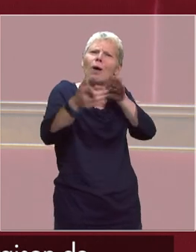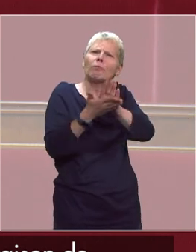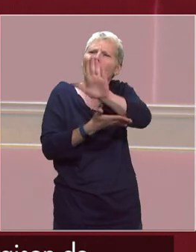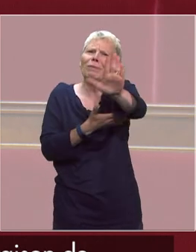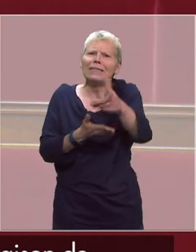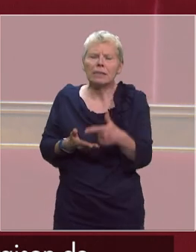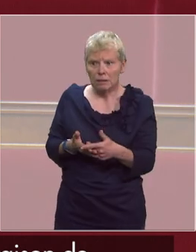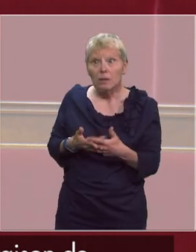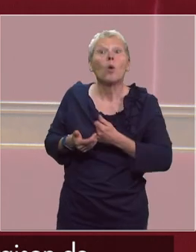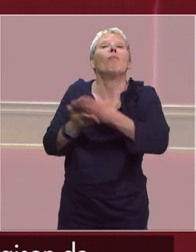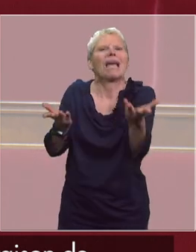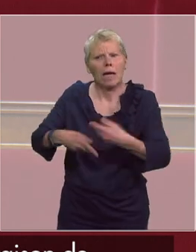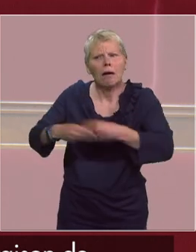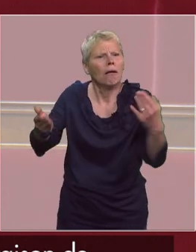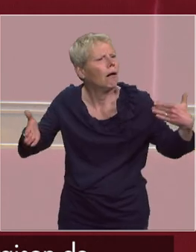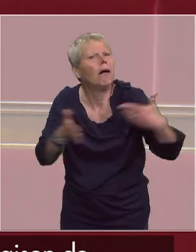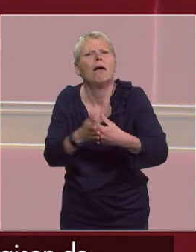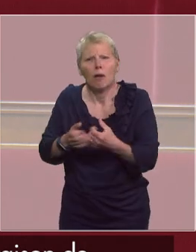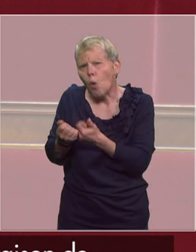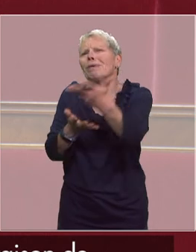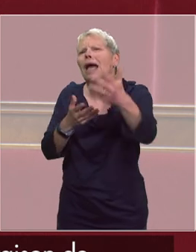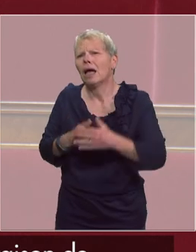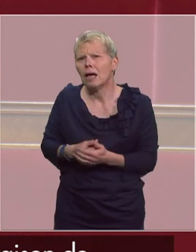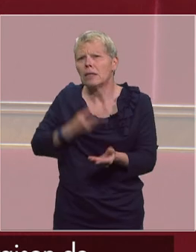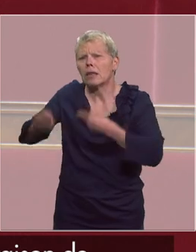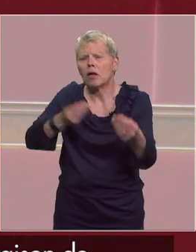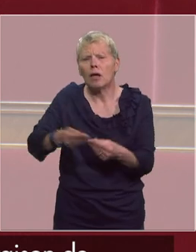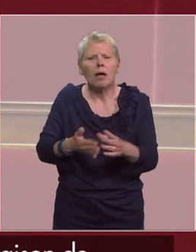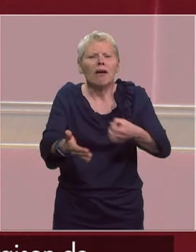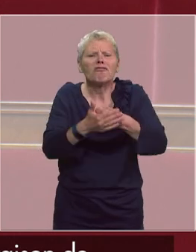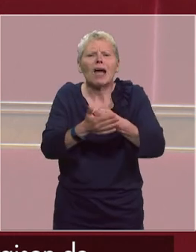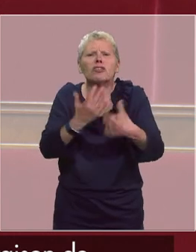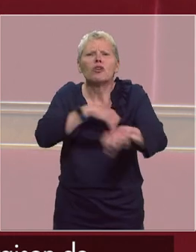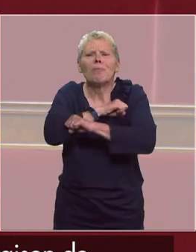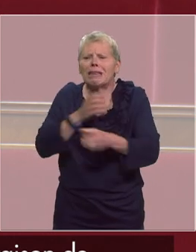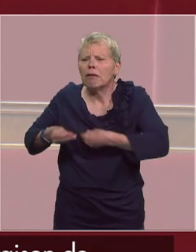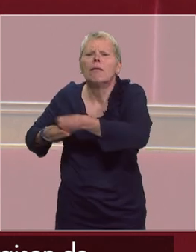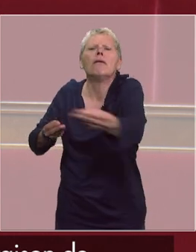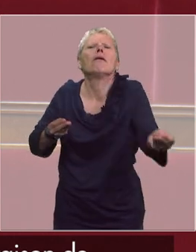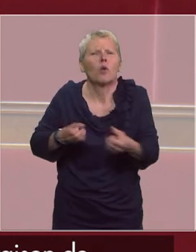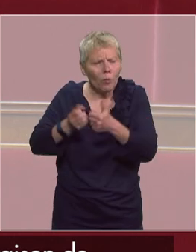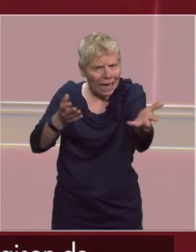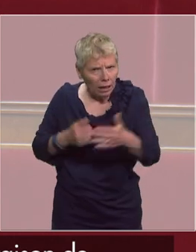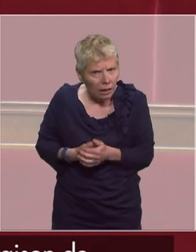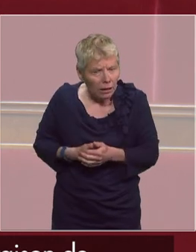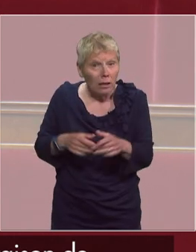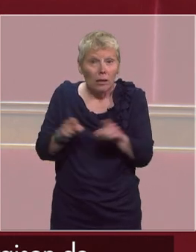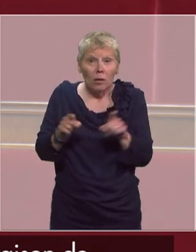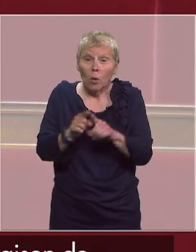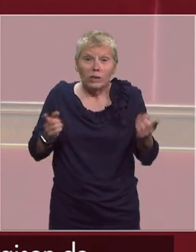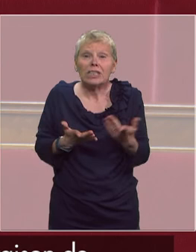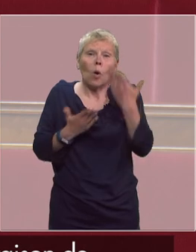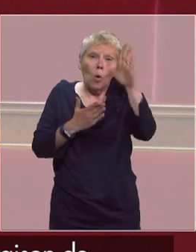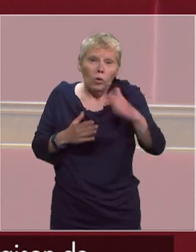? Combien ont été distribués depuis ? Combien le sauront d'ici la fin de la semaine ? Quelles commandes exactes ont été faites, y compris pour les autres protections